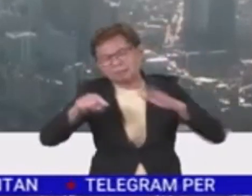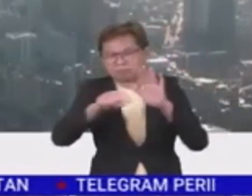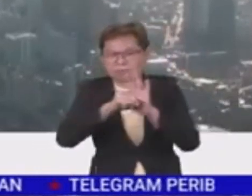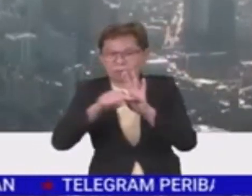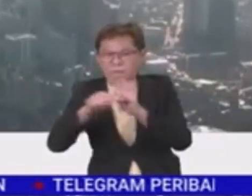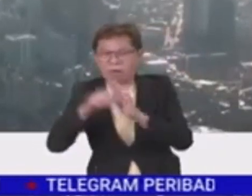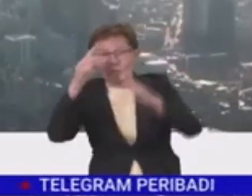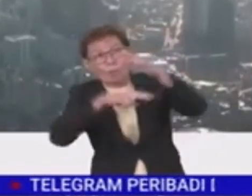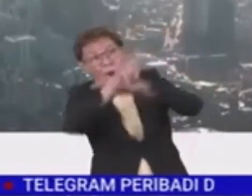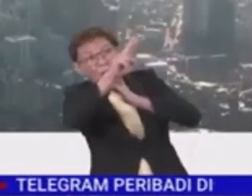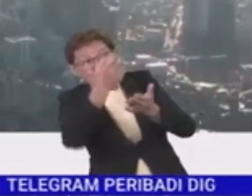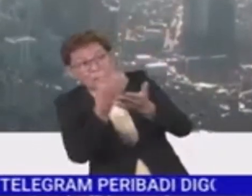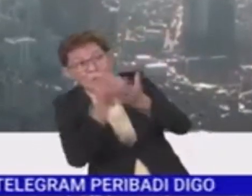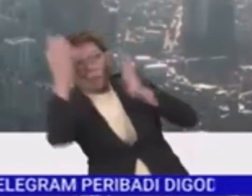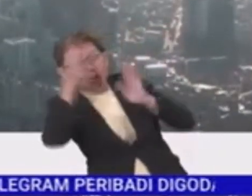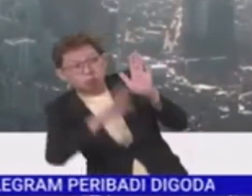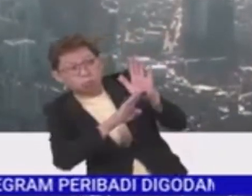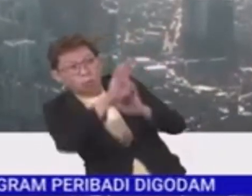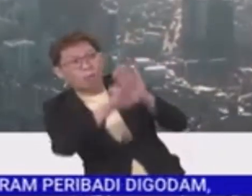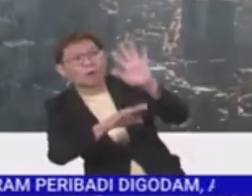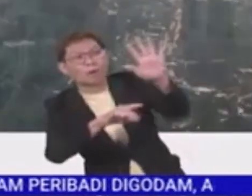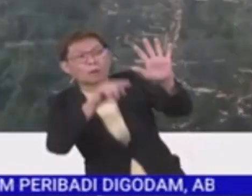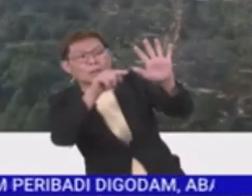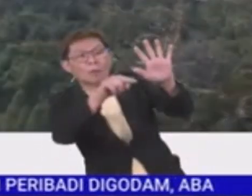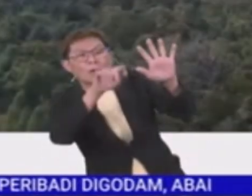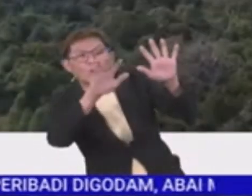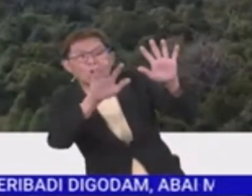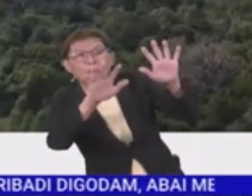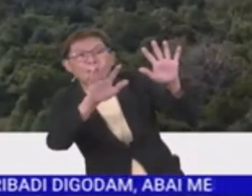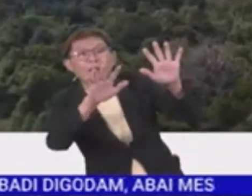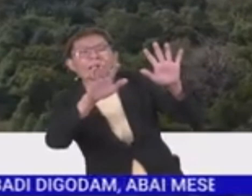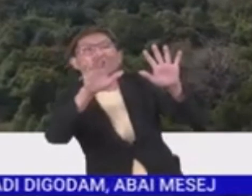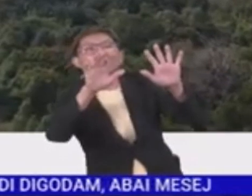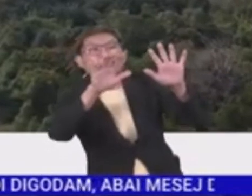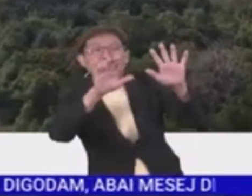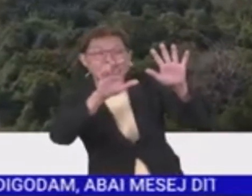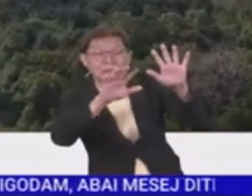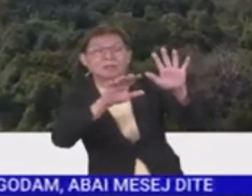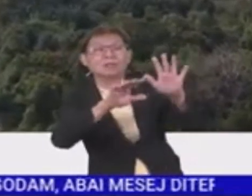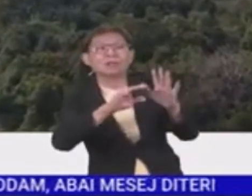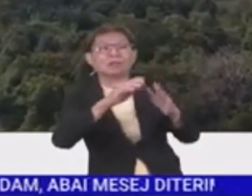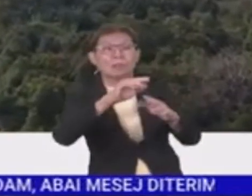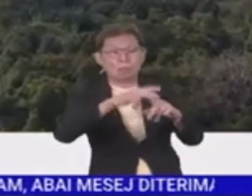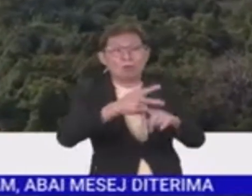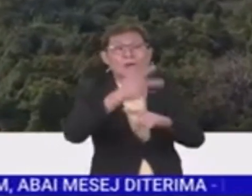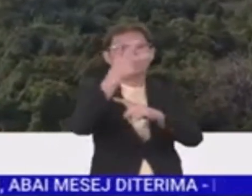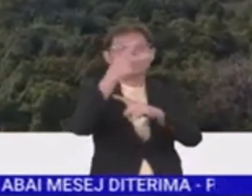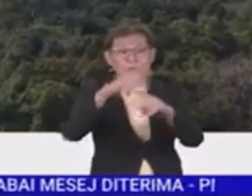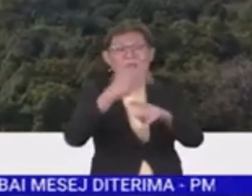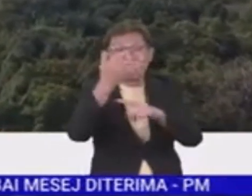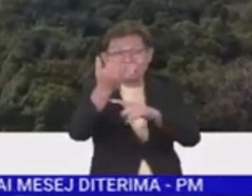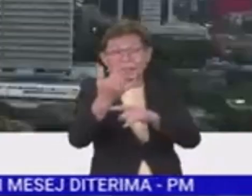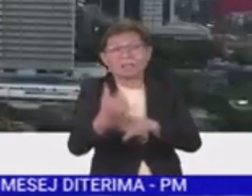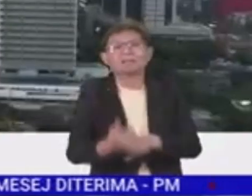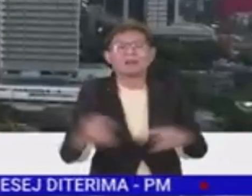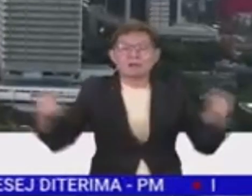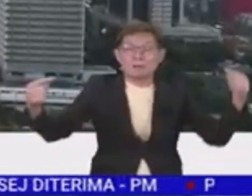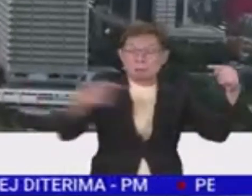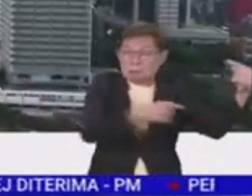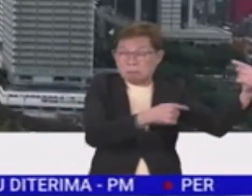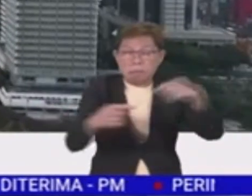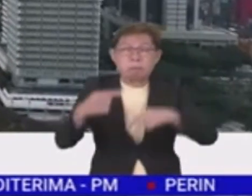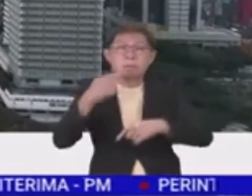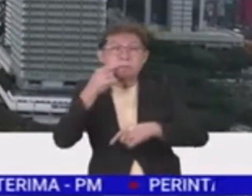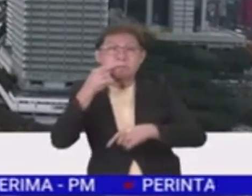Meramalkan ekonomi negara tumbuh pada 5.5 suku kedua tahun ini, jelasnya konflik yang tercetus antara Rusia dan